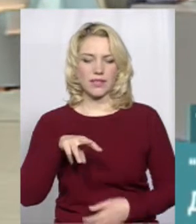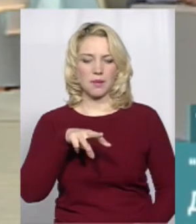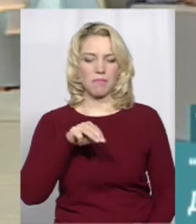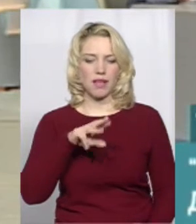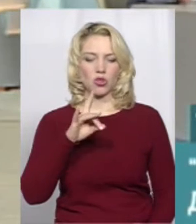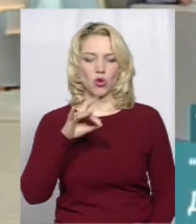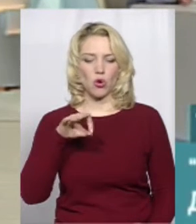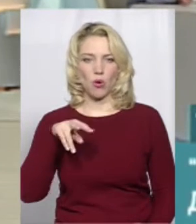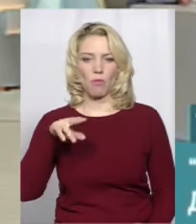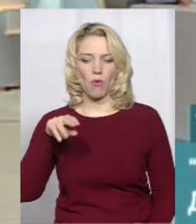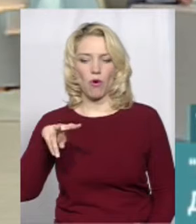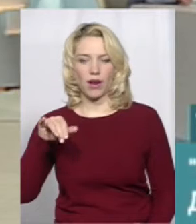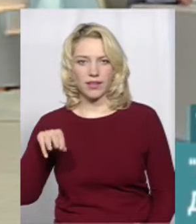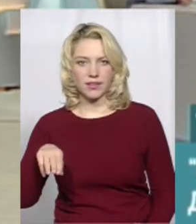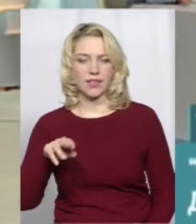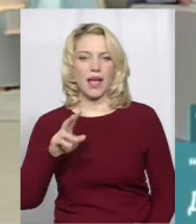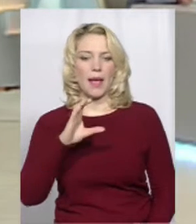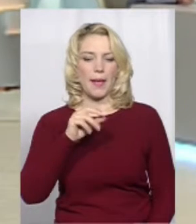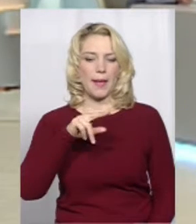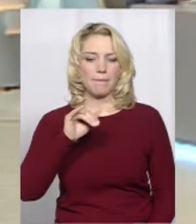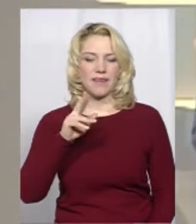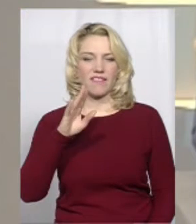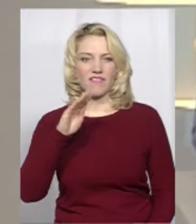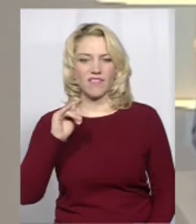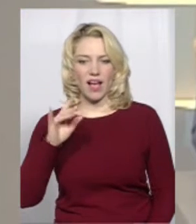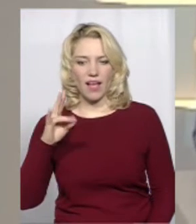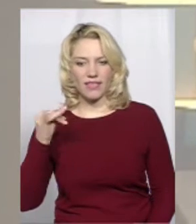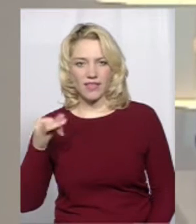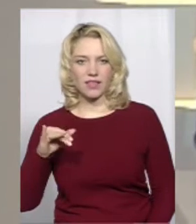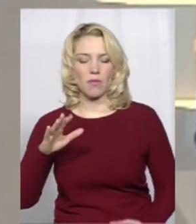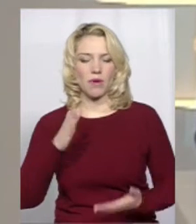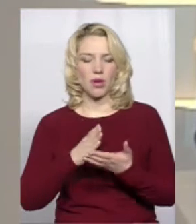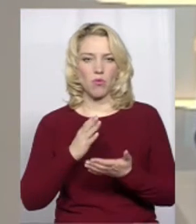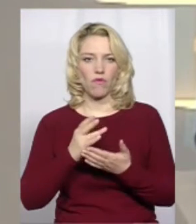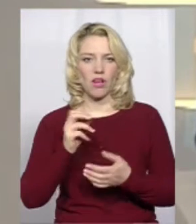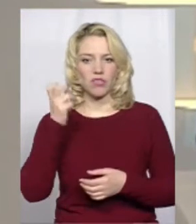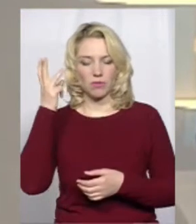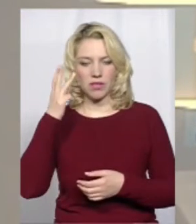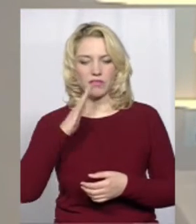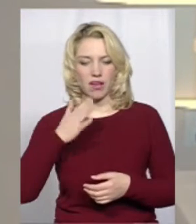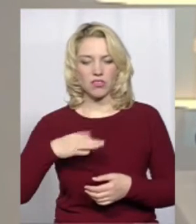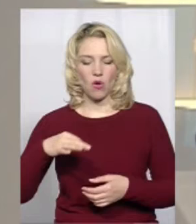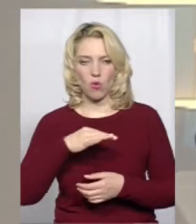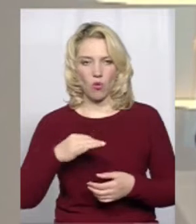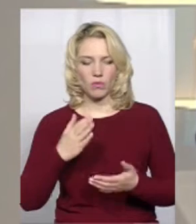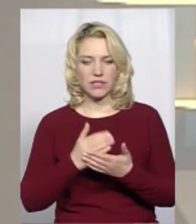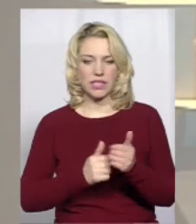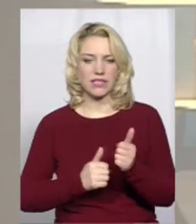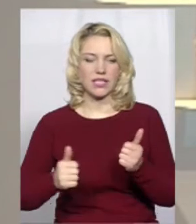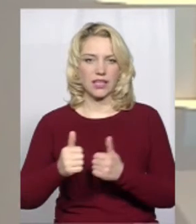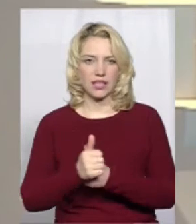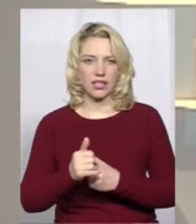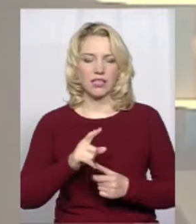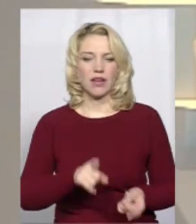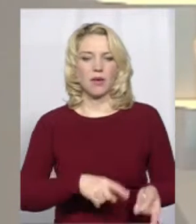Епіфаній, перебуваючи в суботу у Хмельницькому, відзначив, що наша область – серед лідерів із переходу парафій до Православної